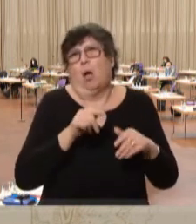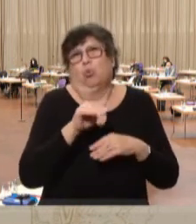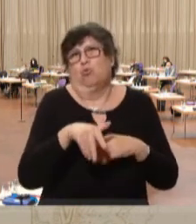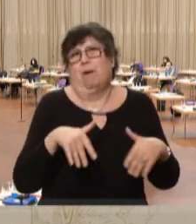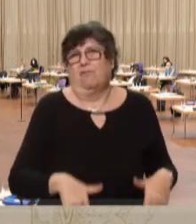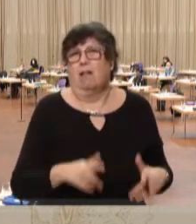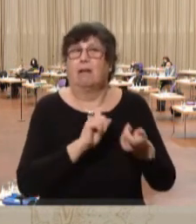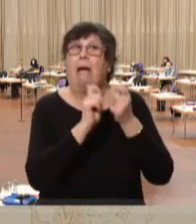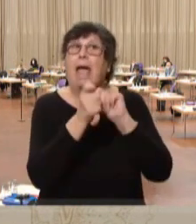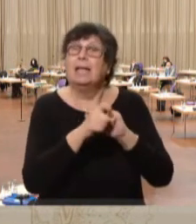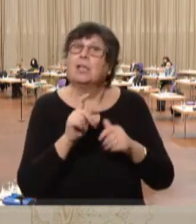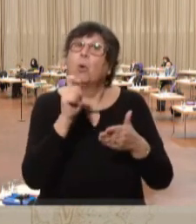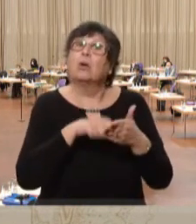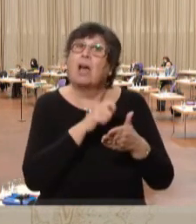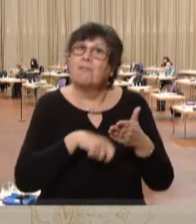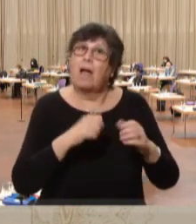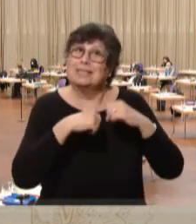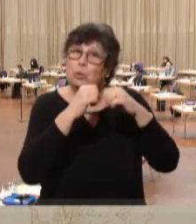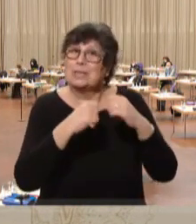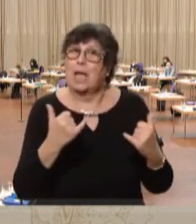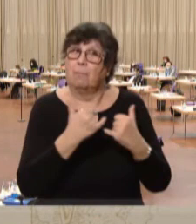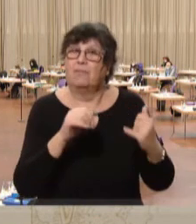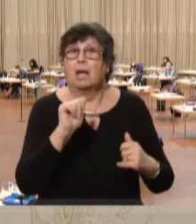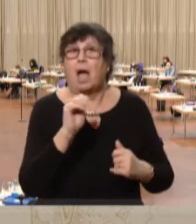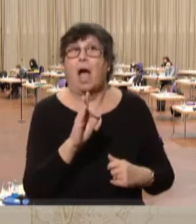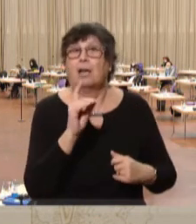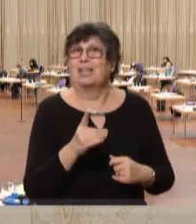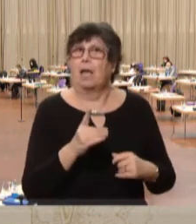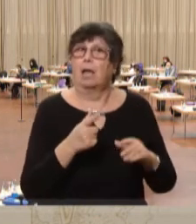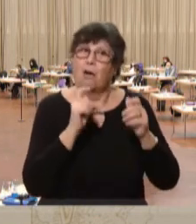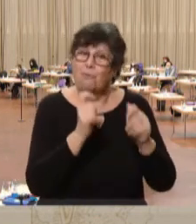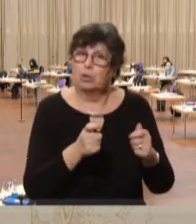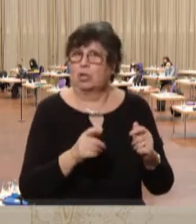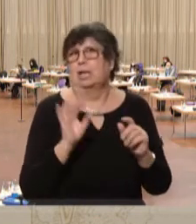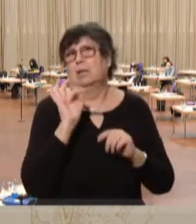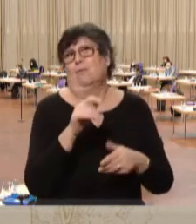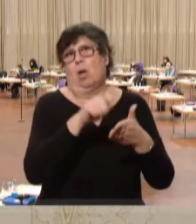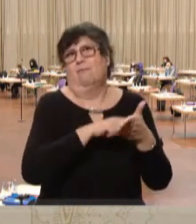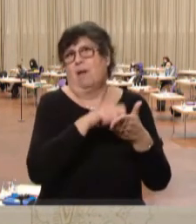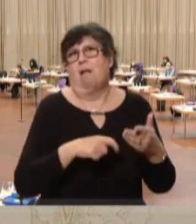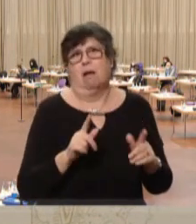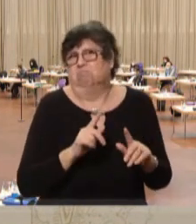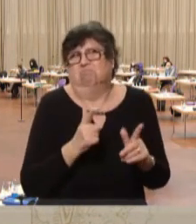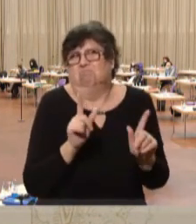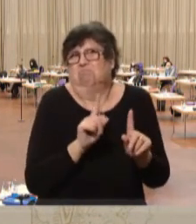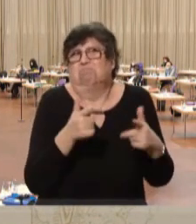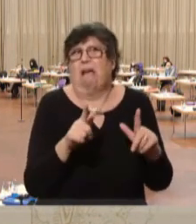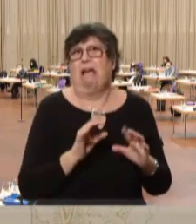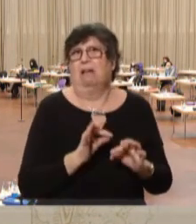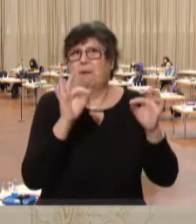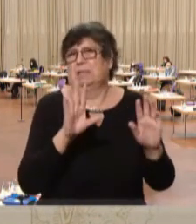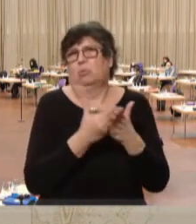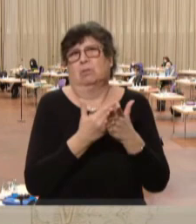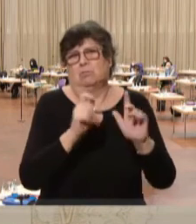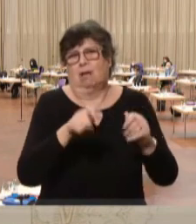Eine Änderung des Wahlsystems, so wie es die AfD heute vorschlägt, bringt dagegen für die Wählerinnen und Wähler kaum Verbesserungen. Deshalb lehnen wir den